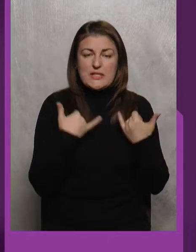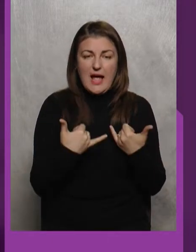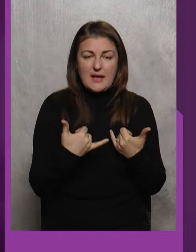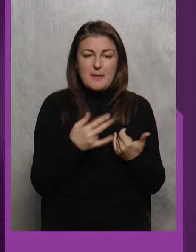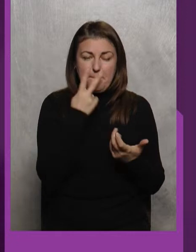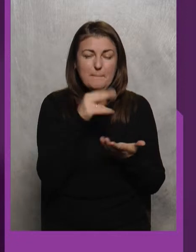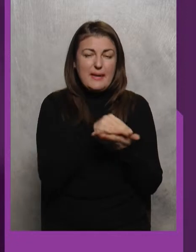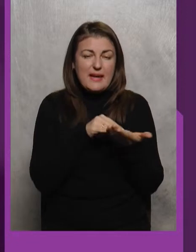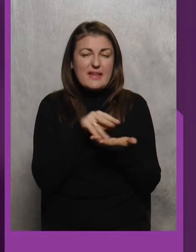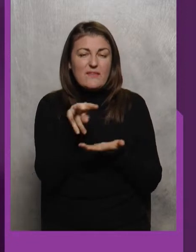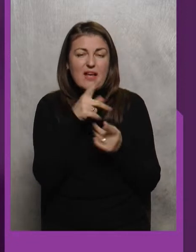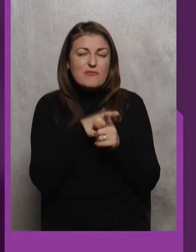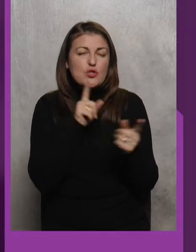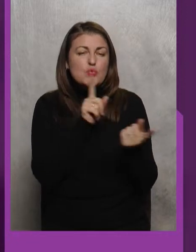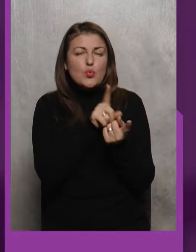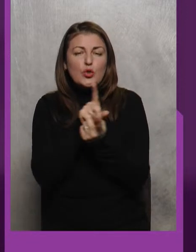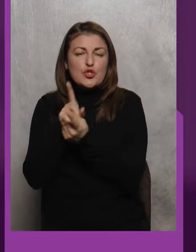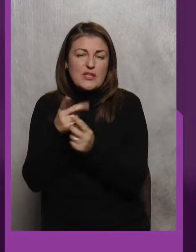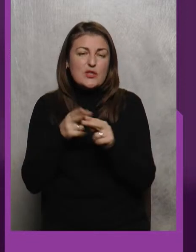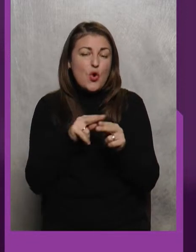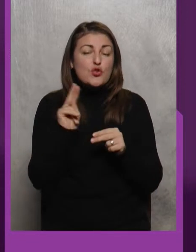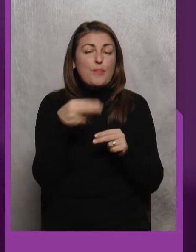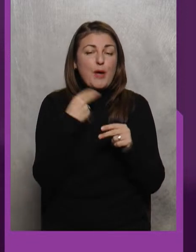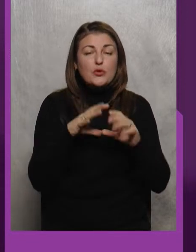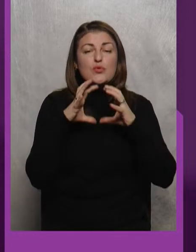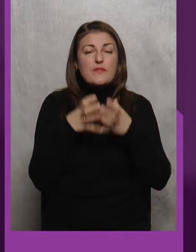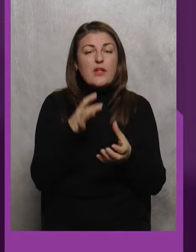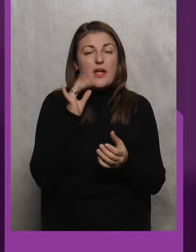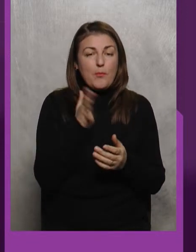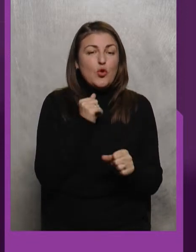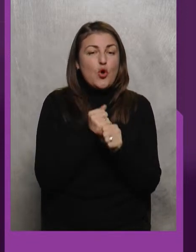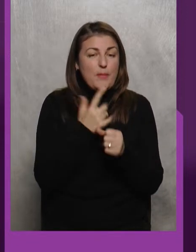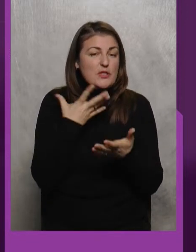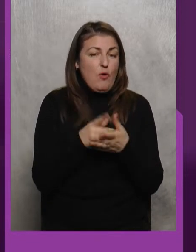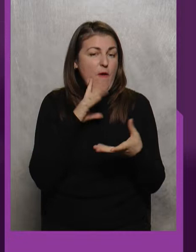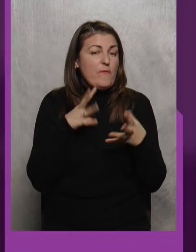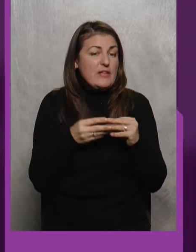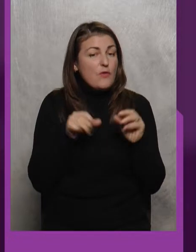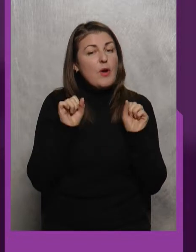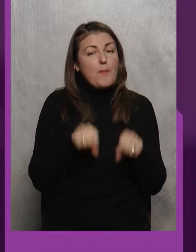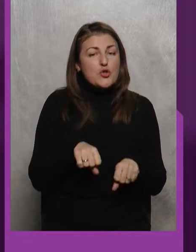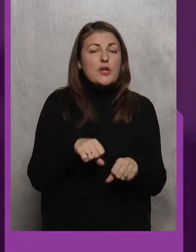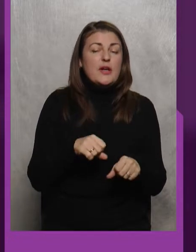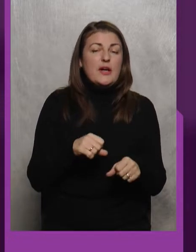Передивлятися Всі сутички З цього чемпіонату світу І робити свої висновки Може